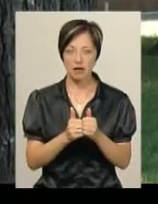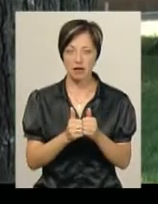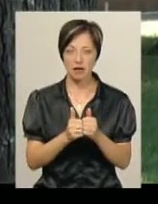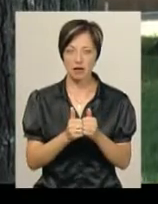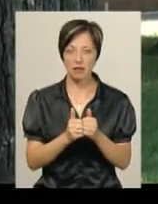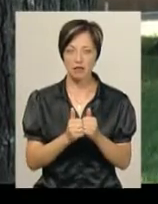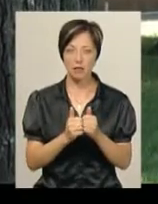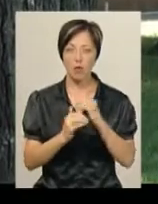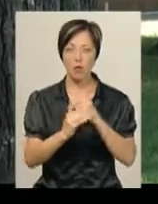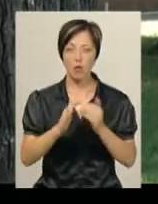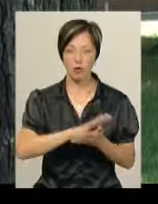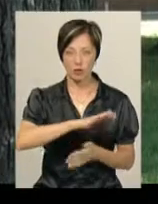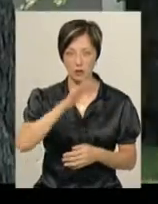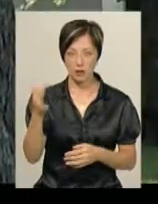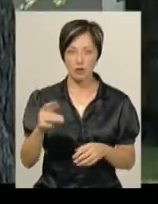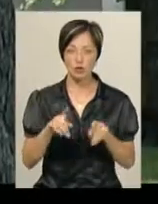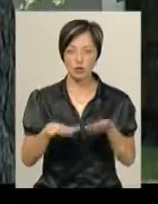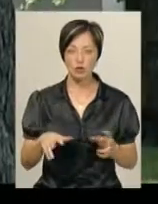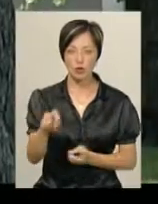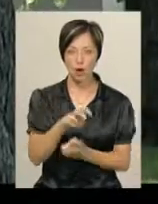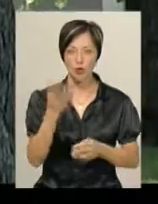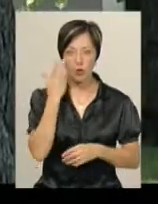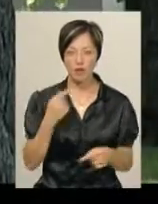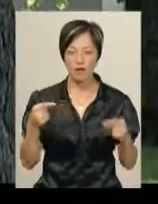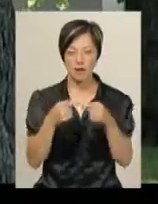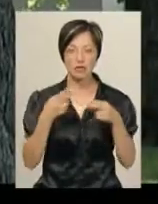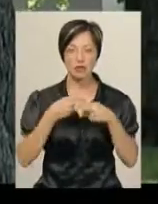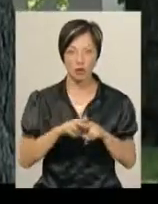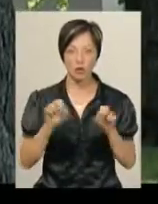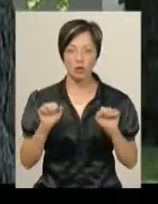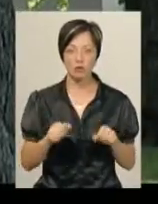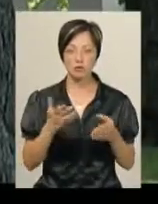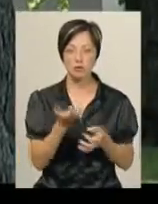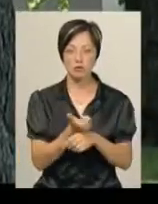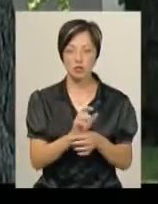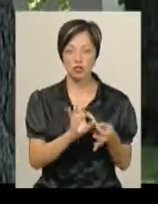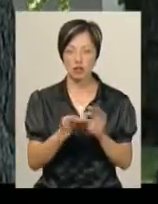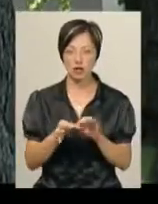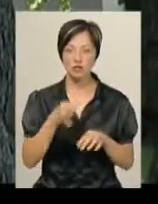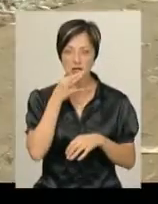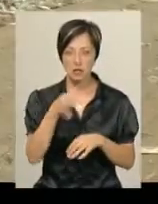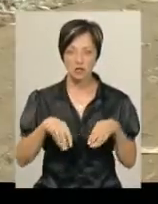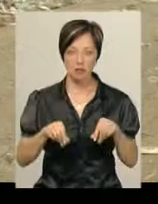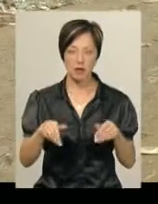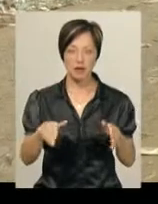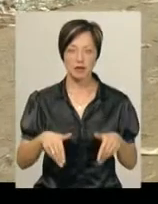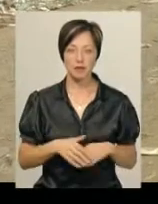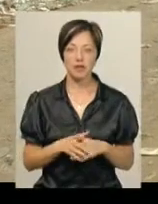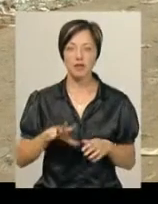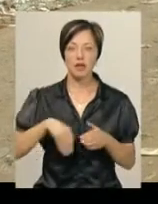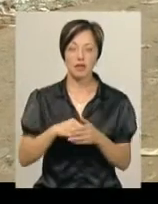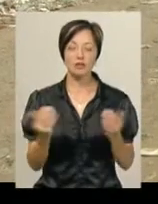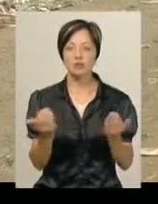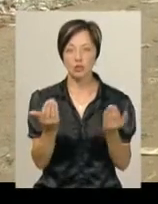дозволила розташувати завод. Коли ми визначимося з технологією, можна буде більш детально сказати про земельну ділянку. За чий кошт